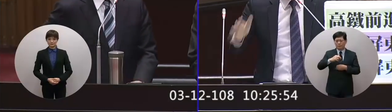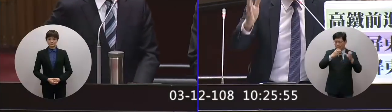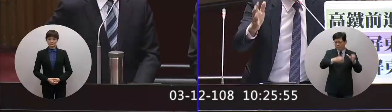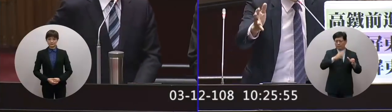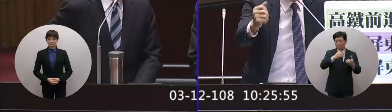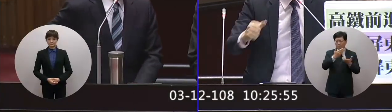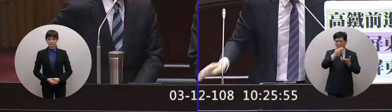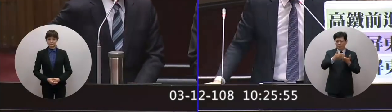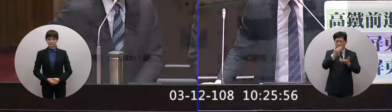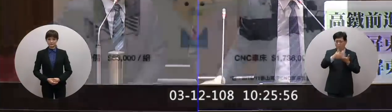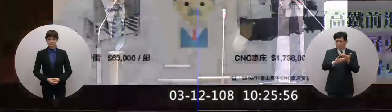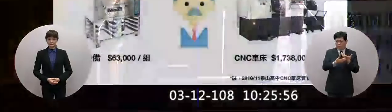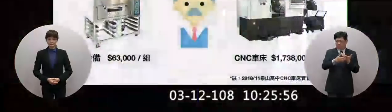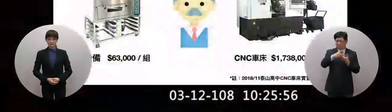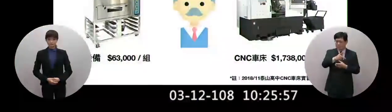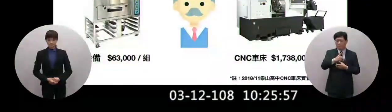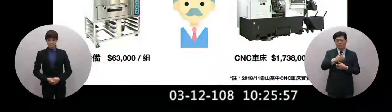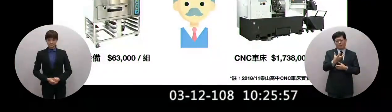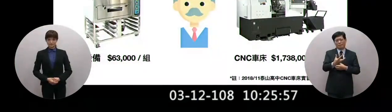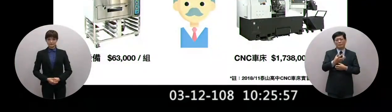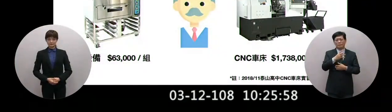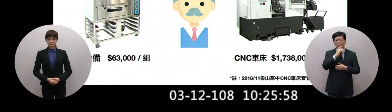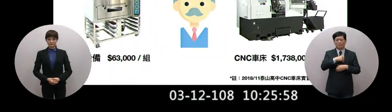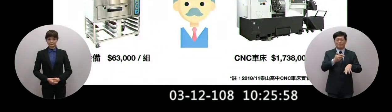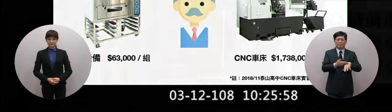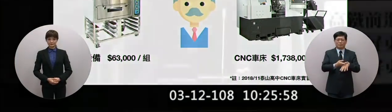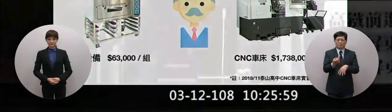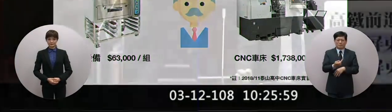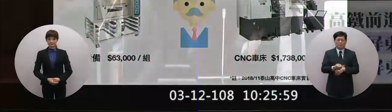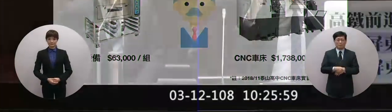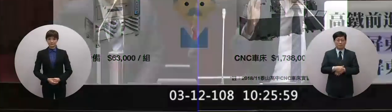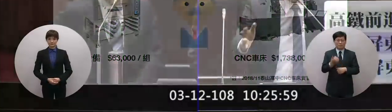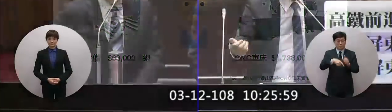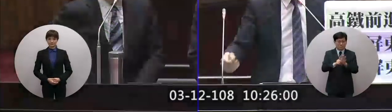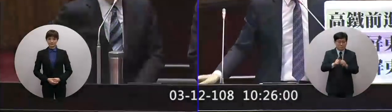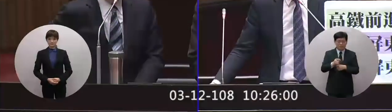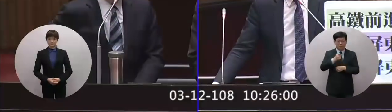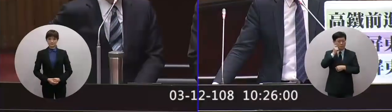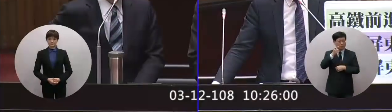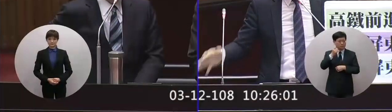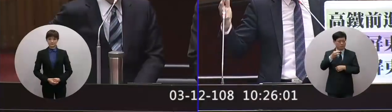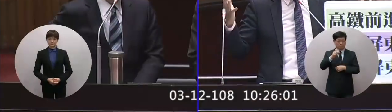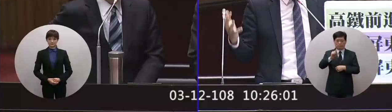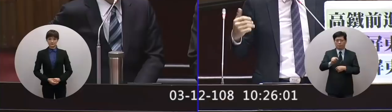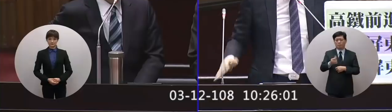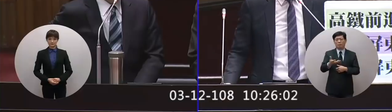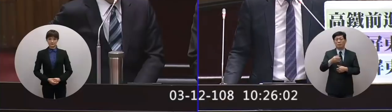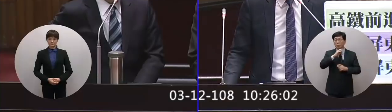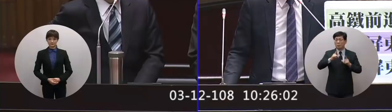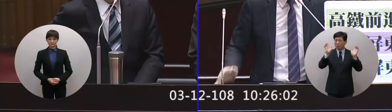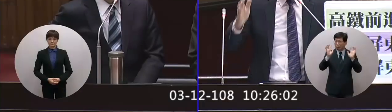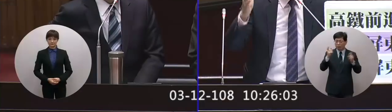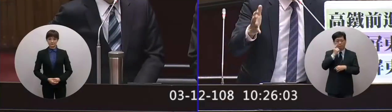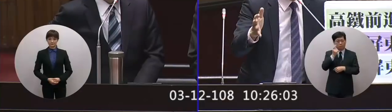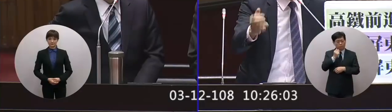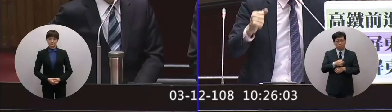科嘛屏東的技高中的餐飲科餐飲科叫低技術低技術代表什麼低薪啦為什麼屏東的